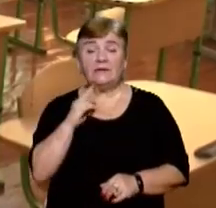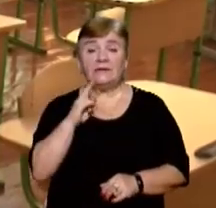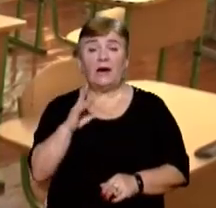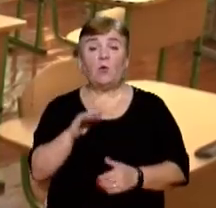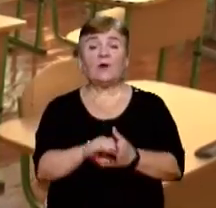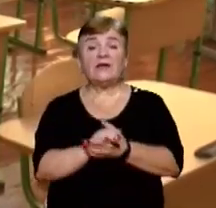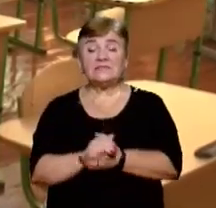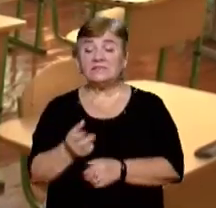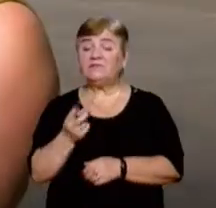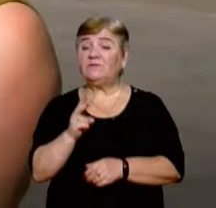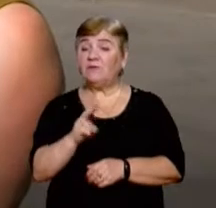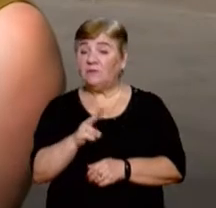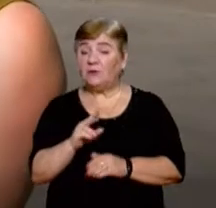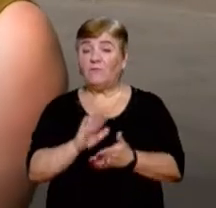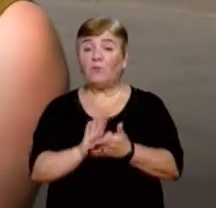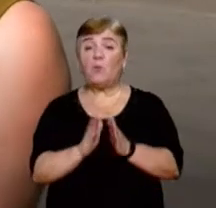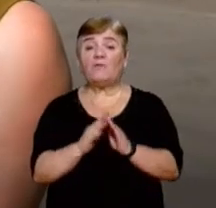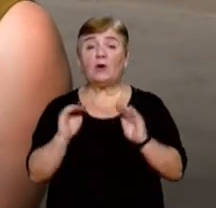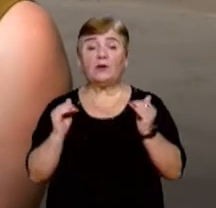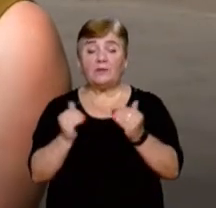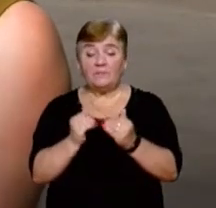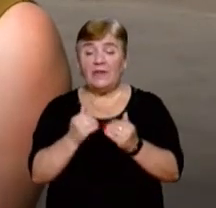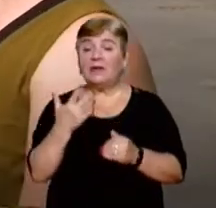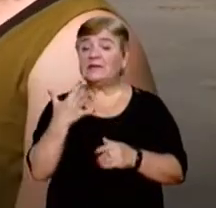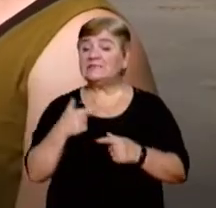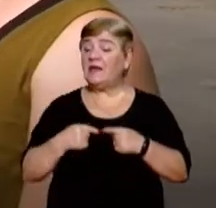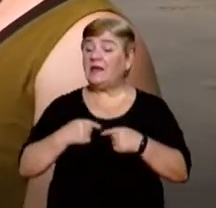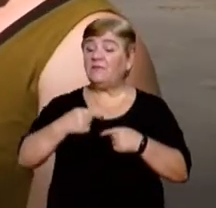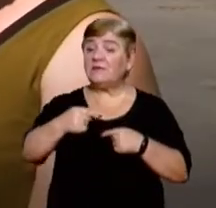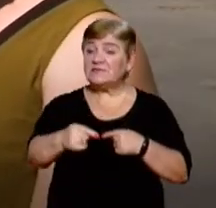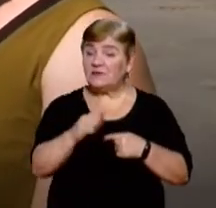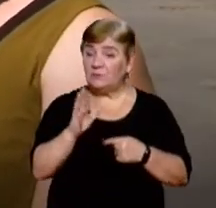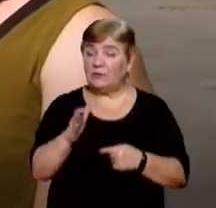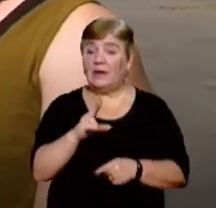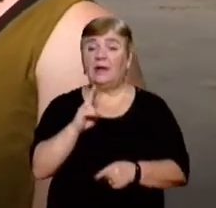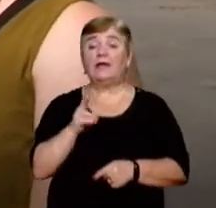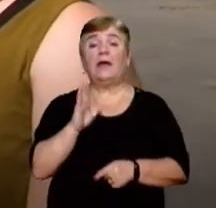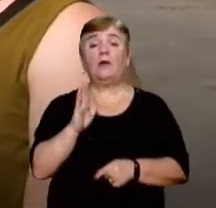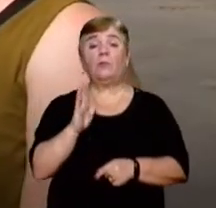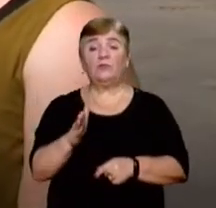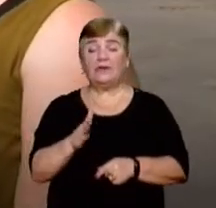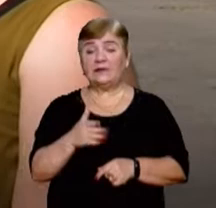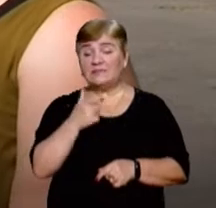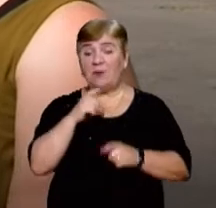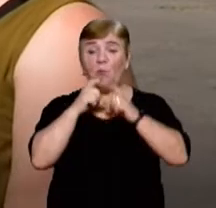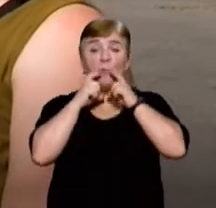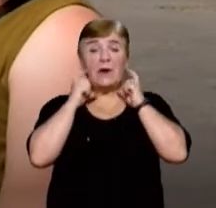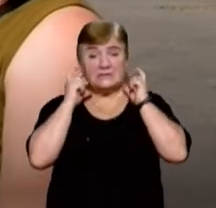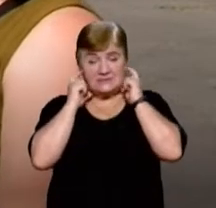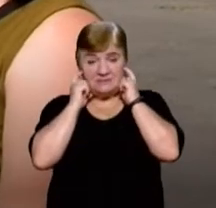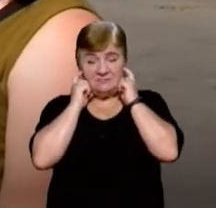організують відвідування шкіл в умовах карантину. Наскільки буде відстань в класах, як вона там буде себе находити в масці